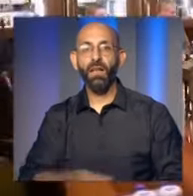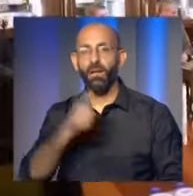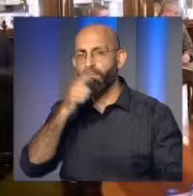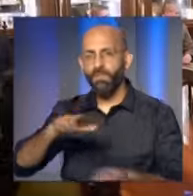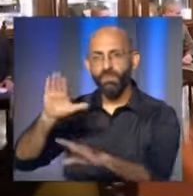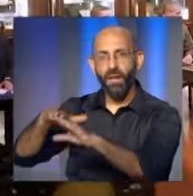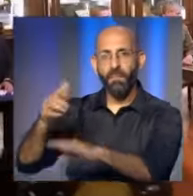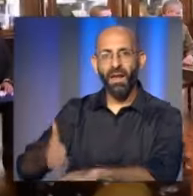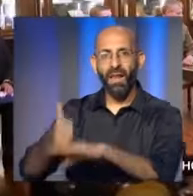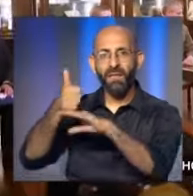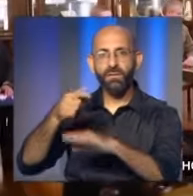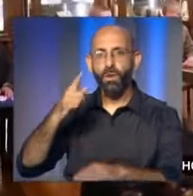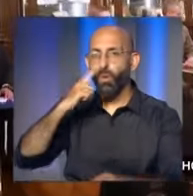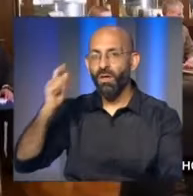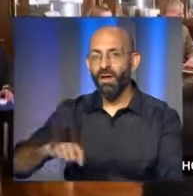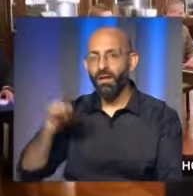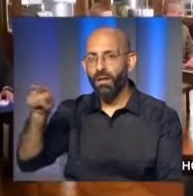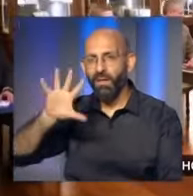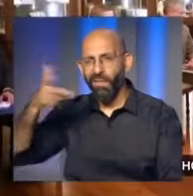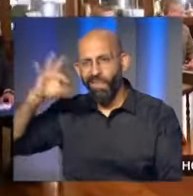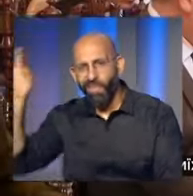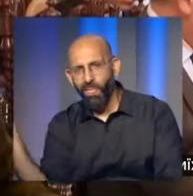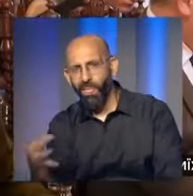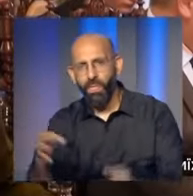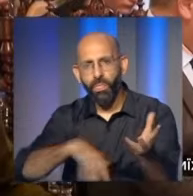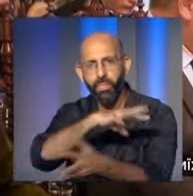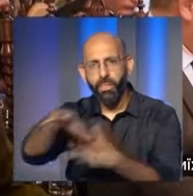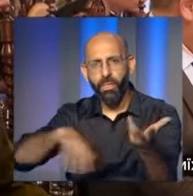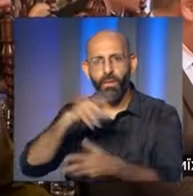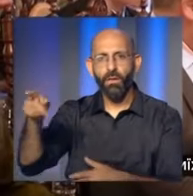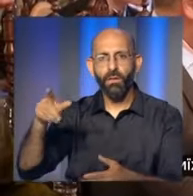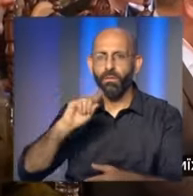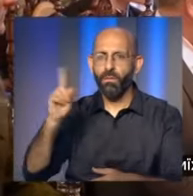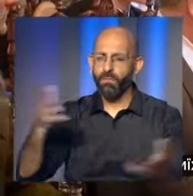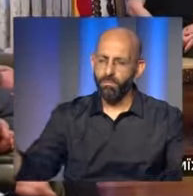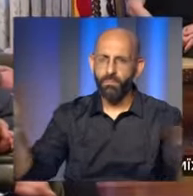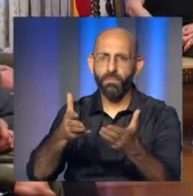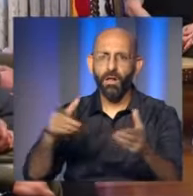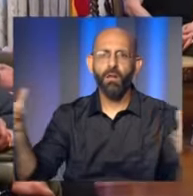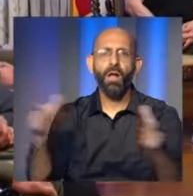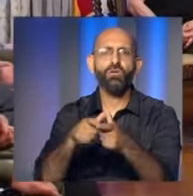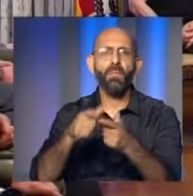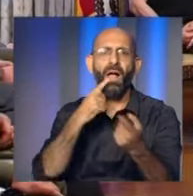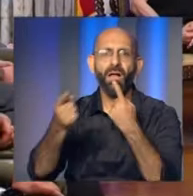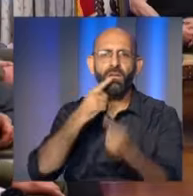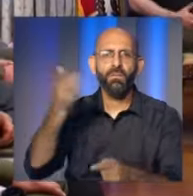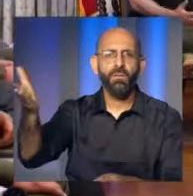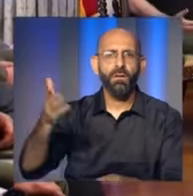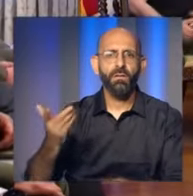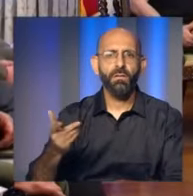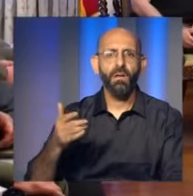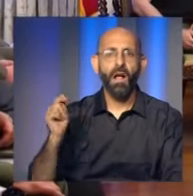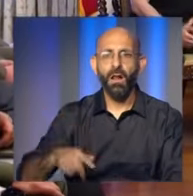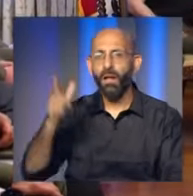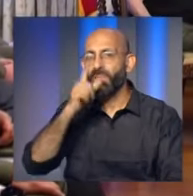في الغضون نفت الصين اليوم اتهمات وجهها الرئيس الأوكراني فلودوميزيلنسكي بأنها تحاول منع دول أخرى من حضور قمة مقررة